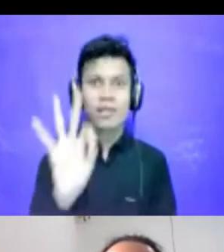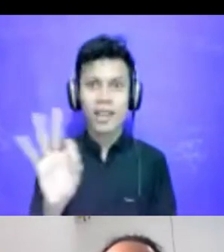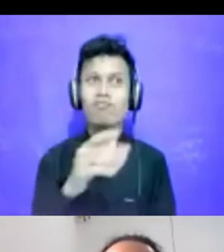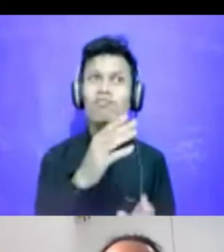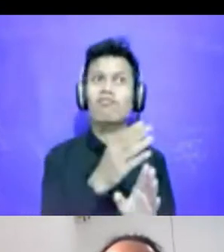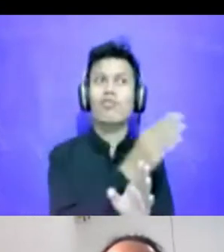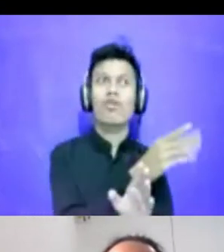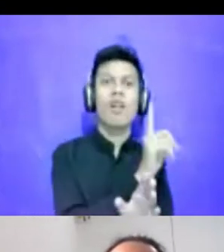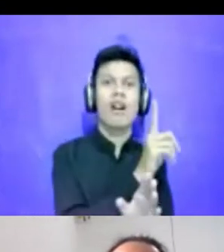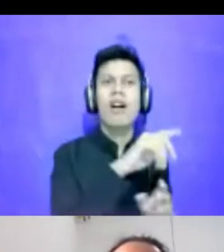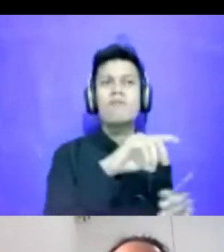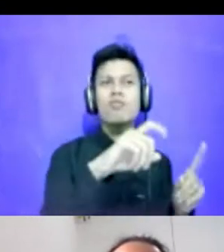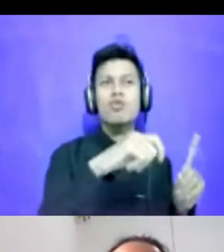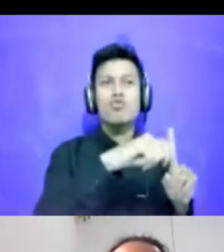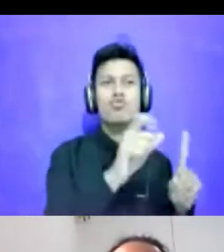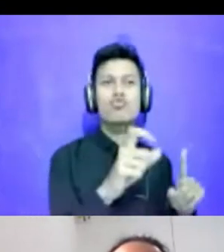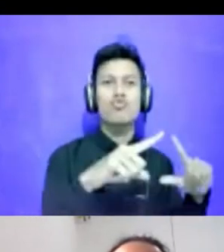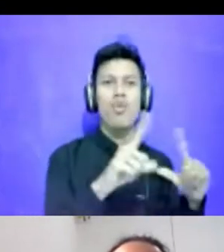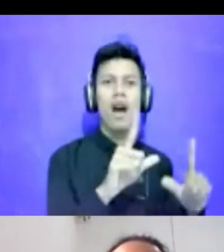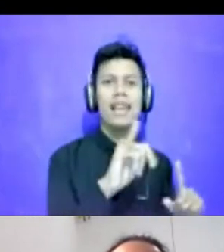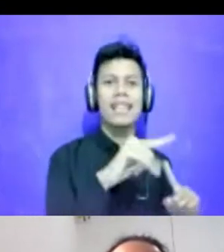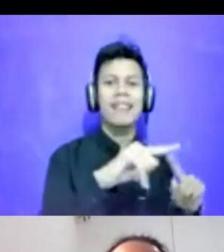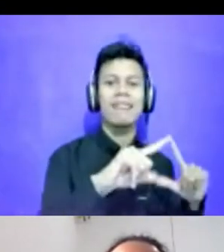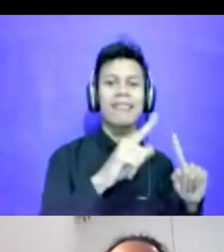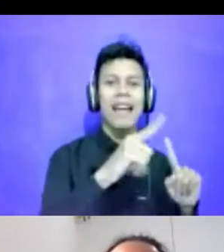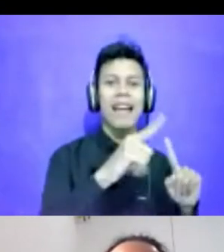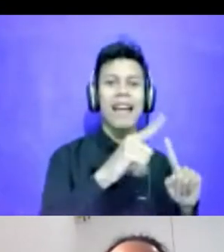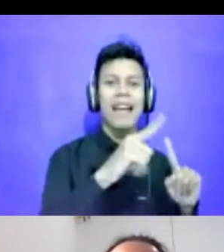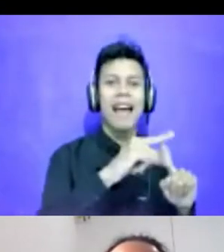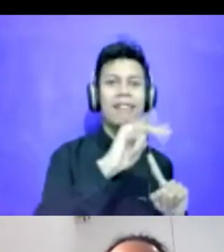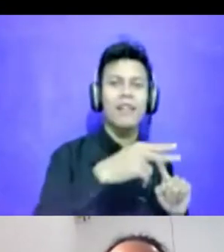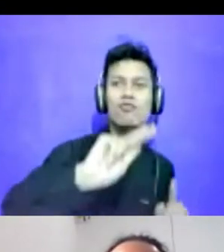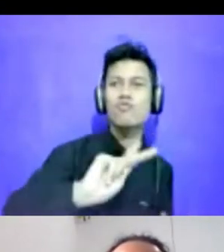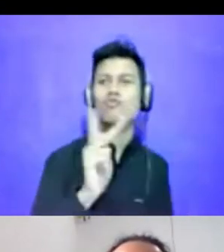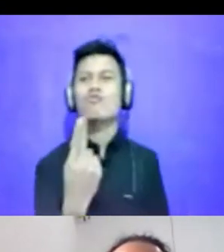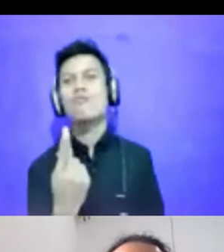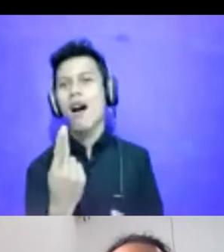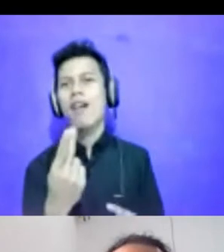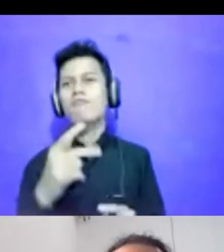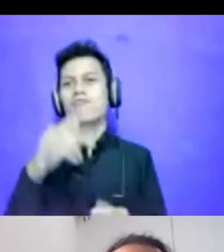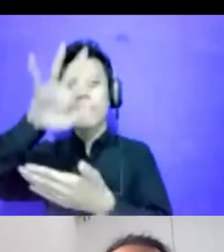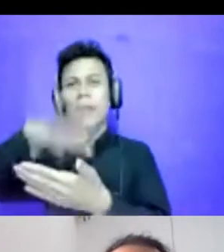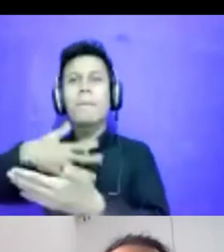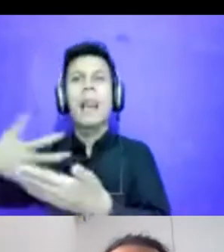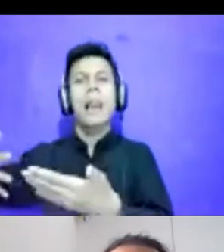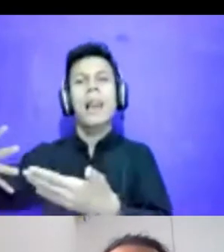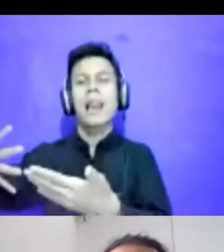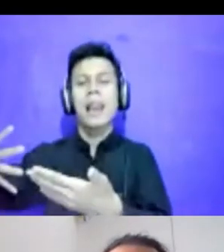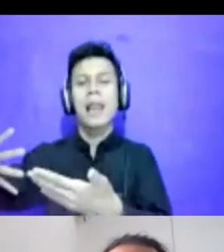tadi, kemudian dikuantitatifkan. Jadi, tabel-tabel seperti ini.